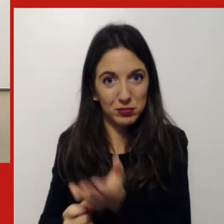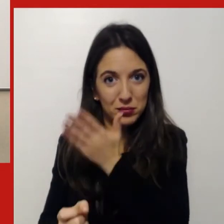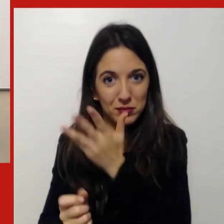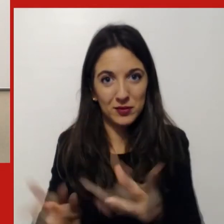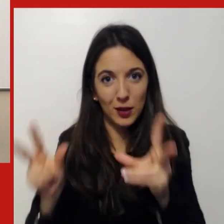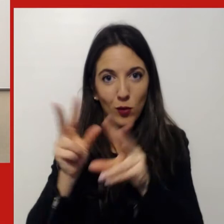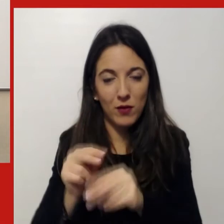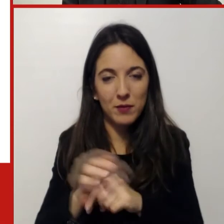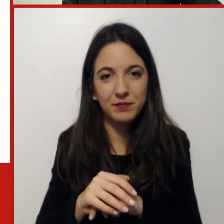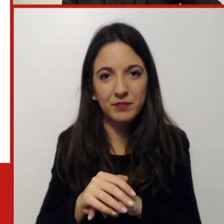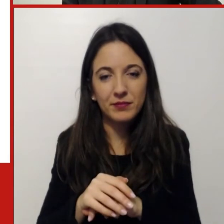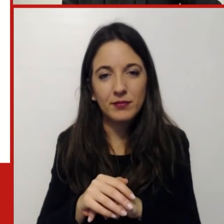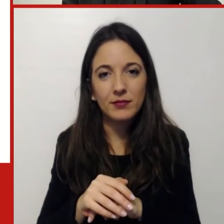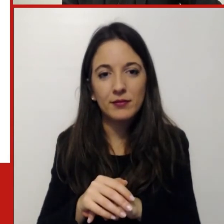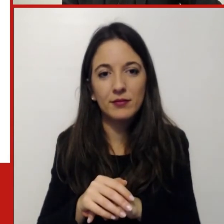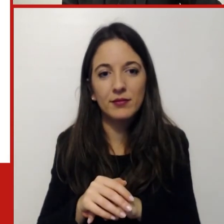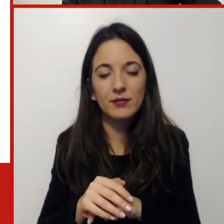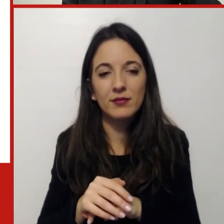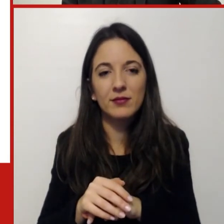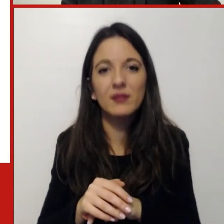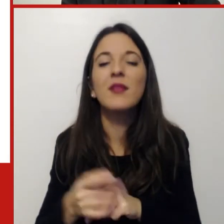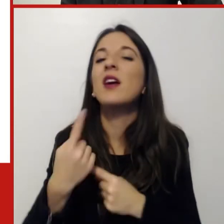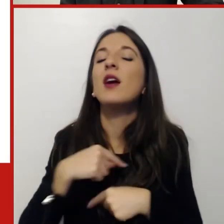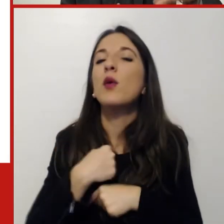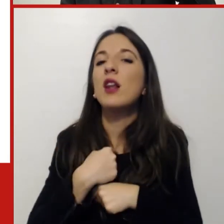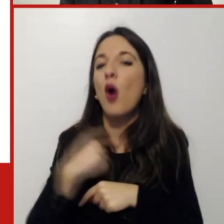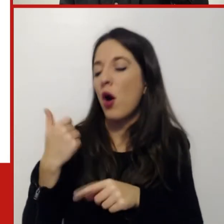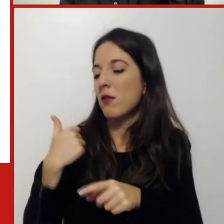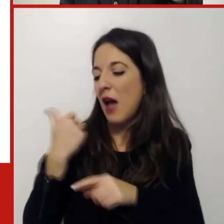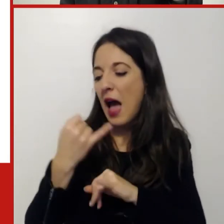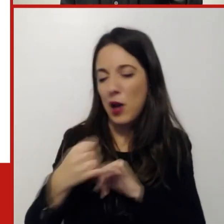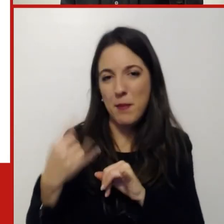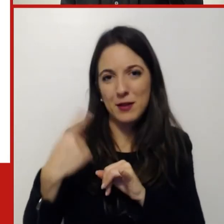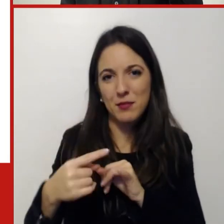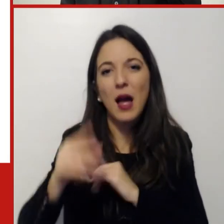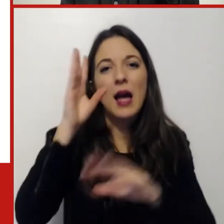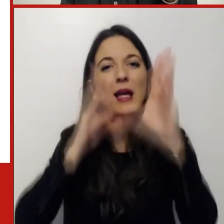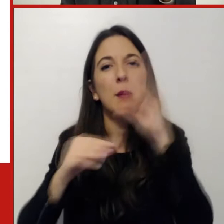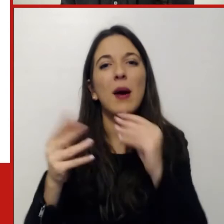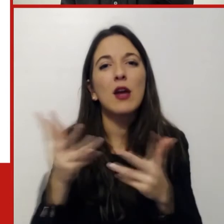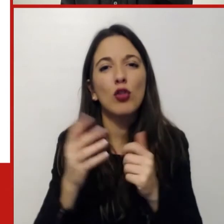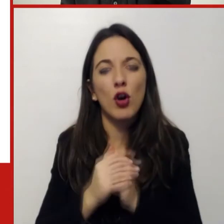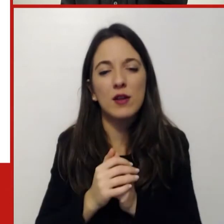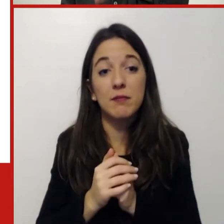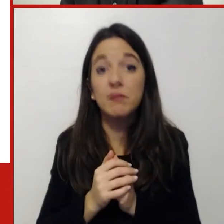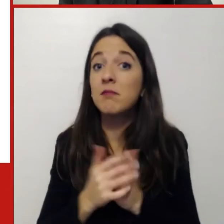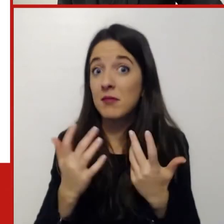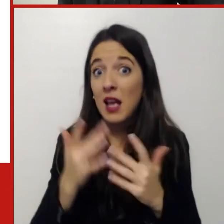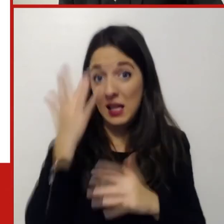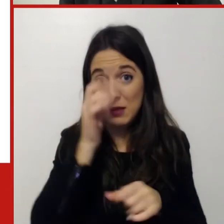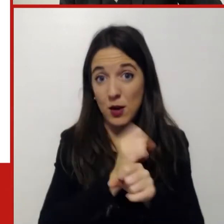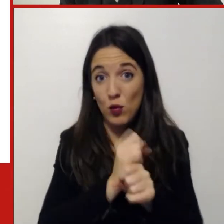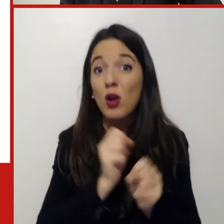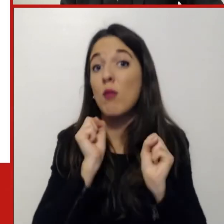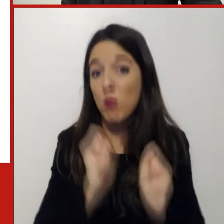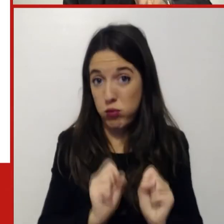cosa abbiamo imparato? Proviamo a sintetizzare, quindi abbiamo imparato che è possibile, che ci dà una grande continuità di business, quindi